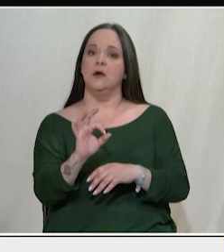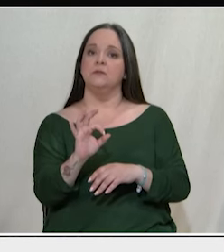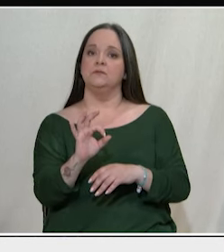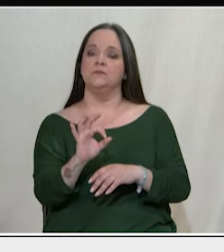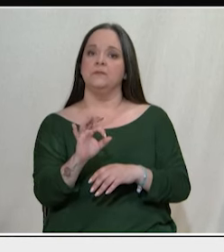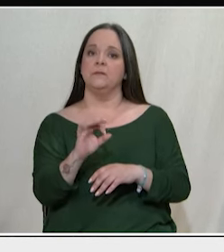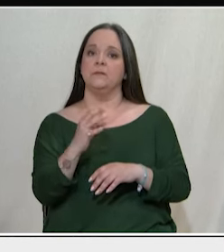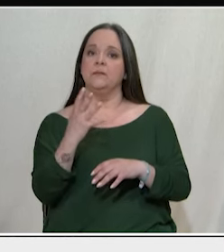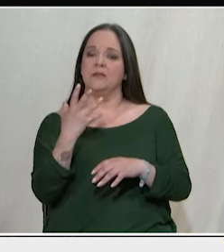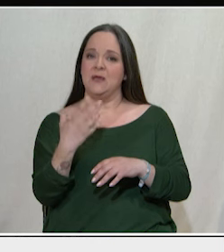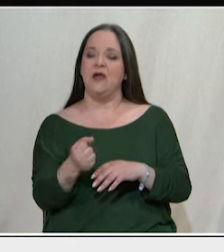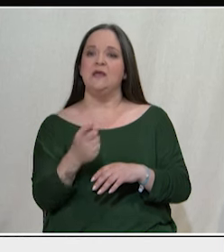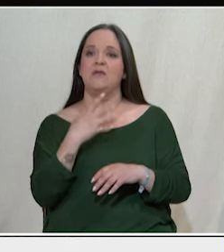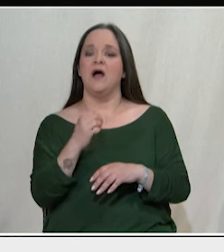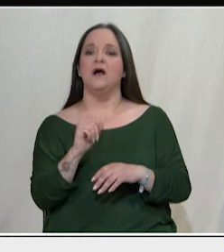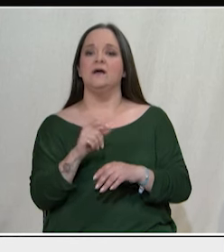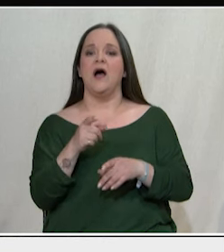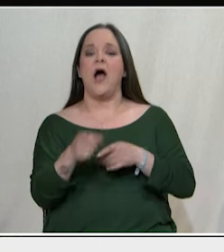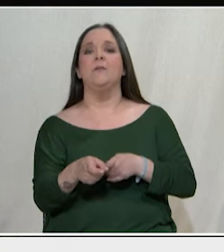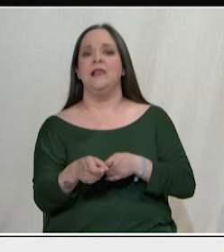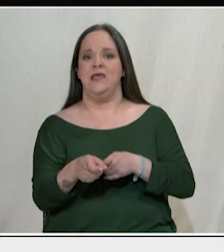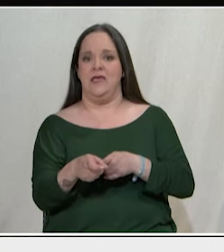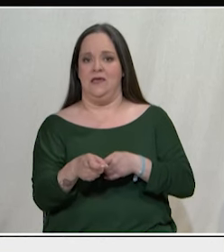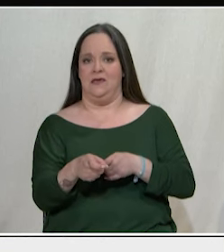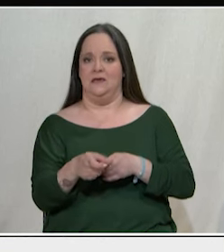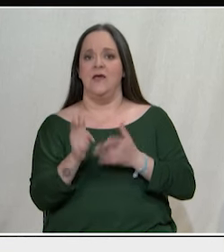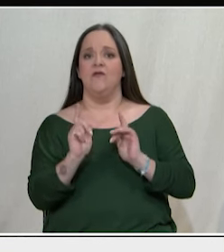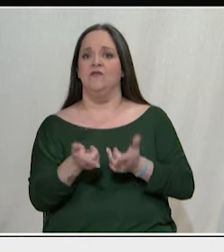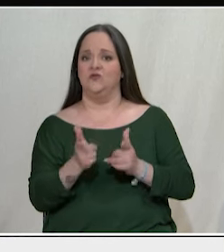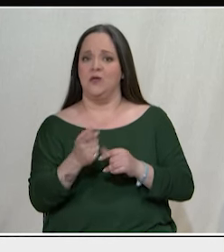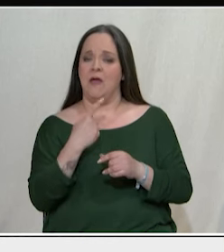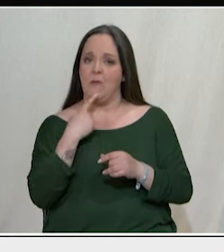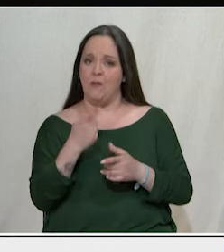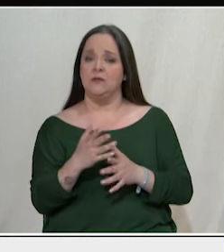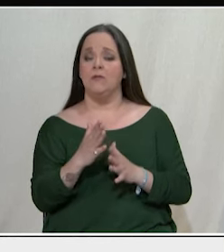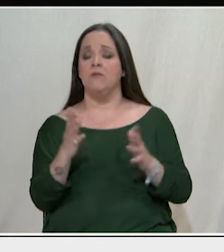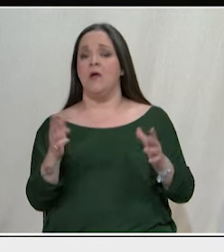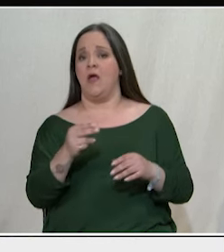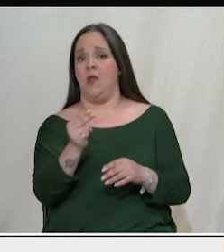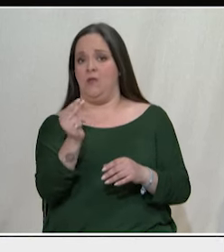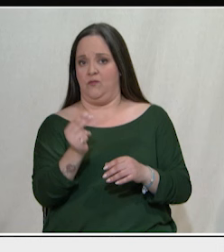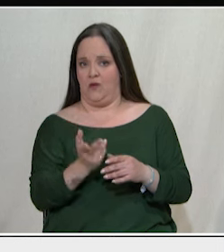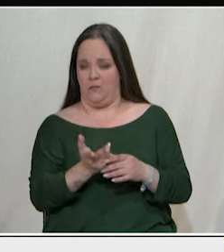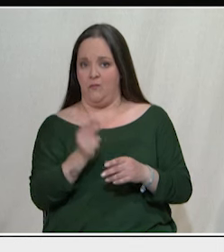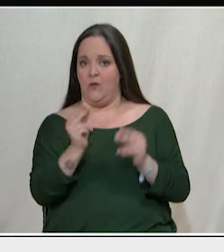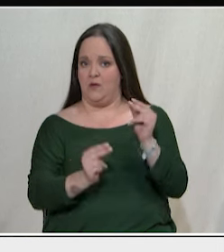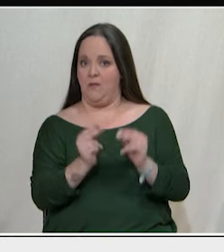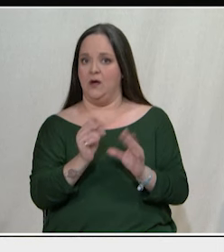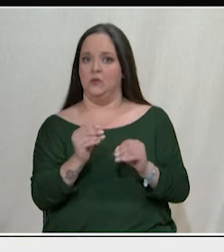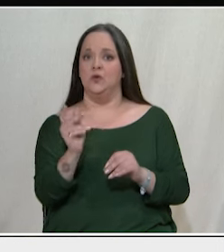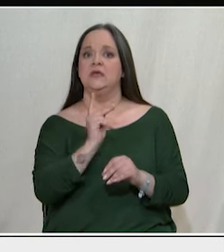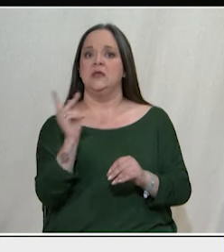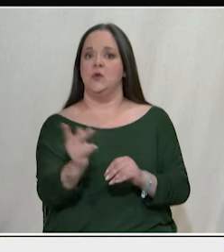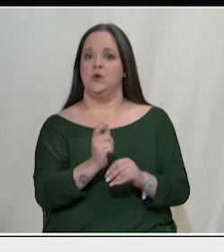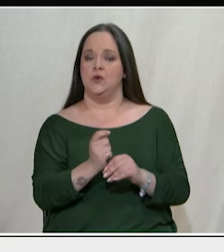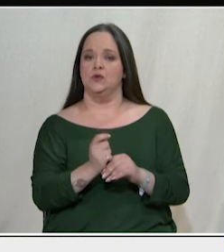ασύμμετρη απειλή και αυτή είναι η φτώχεια, είναι όπως είπατε τις ζητήματα μεγάλα των κοινωνιών, δεν πρέπει να υπάρχει